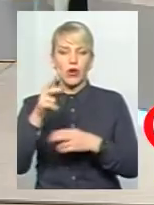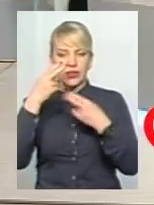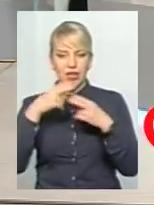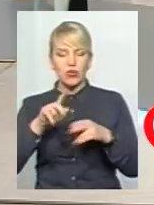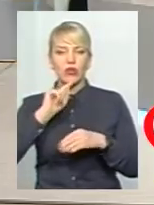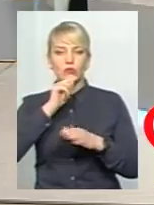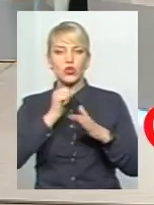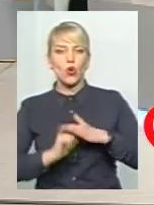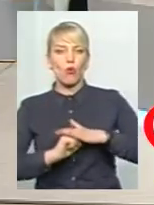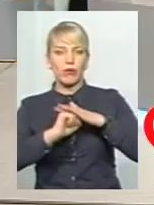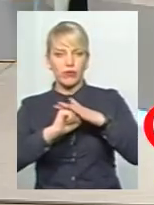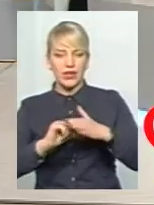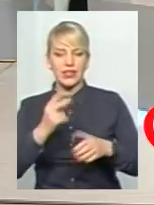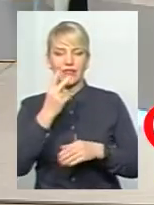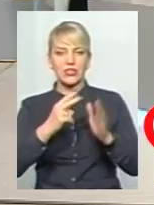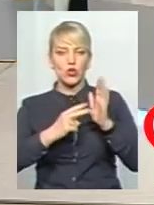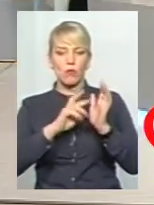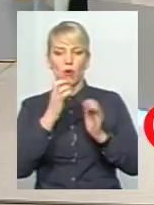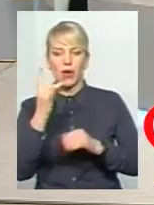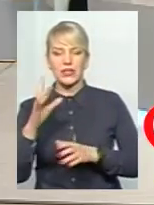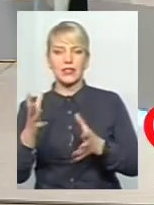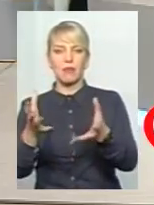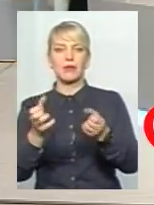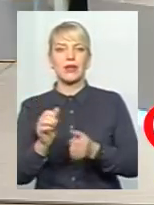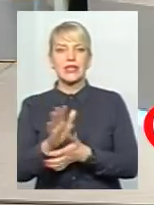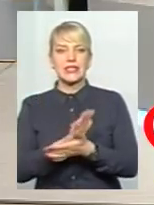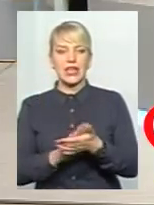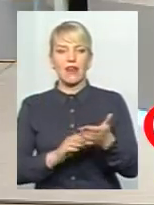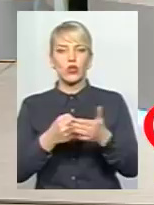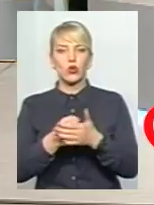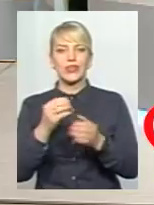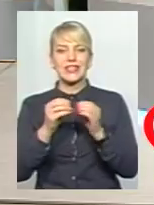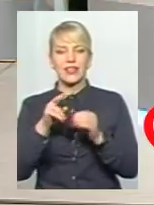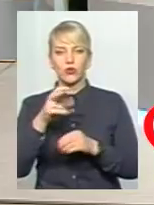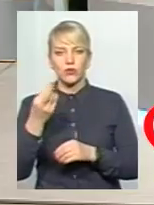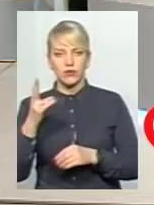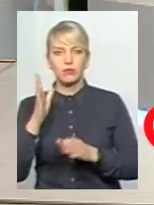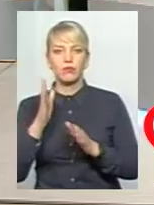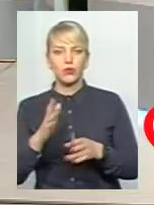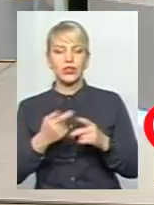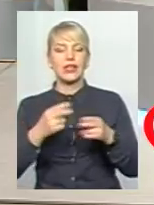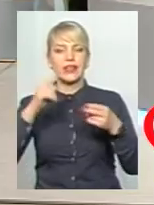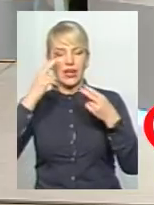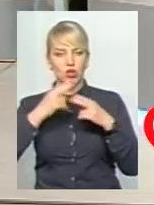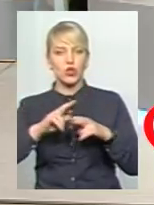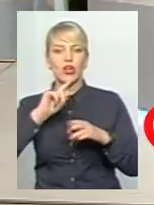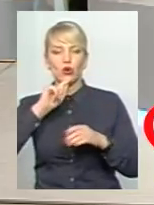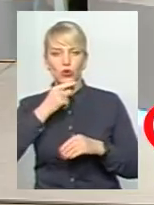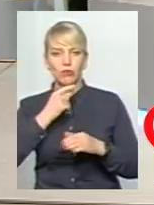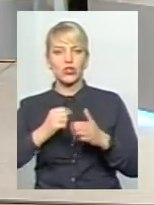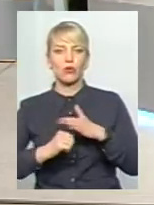обґрунтування. До 27 березня ми приймаємо заявки, до 10 липня ми будемо мати техніку економічного обґрунтування вже на